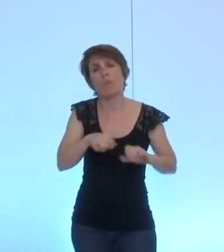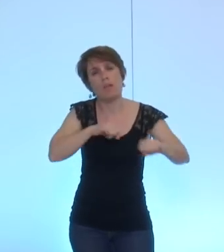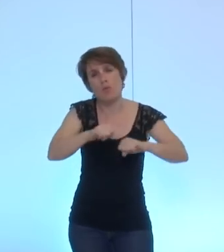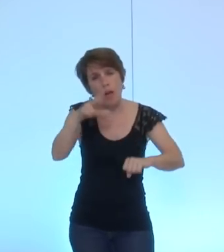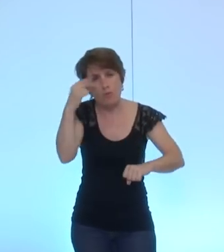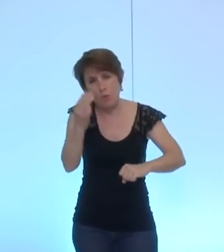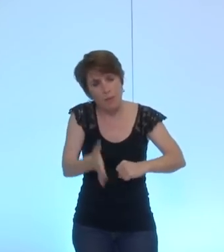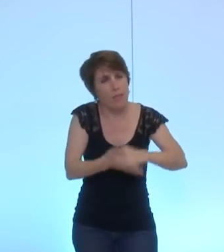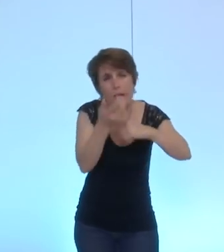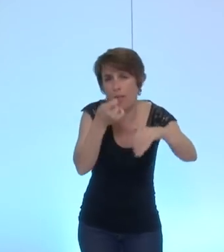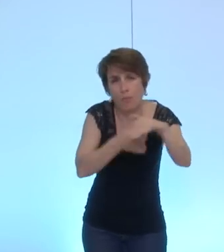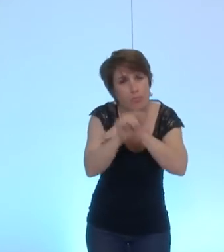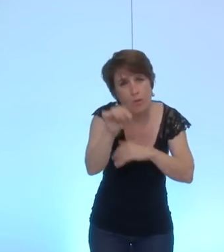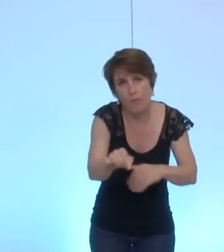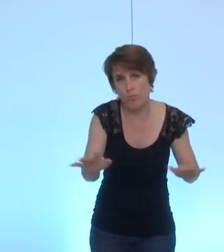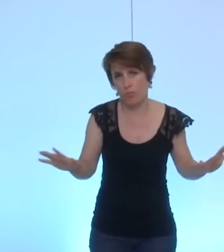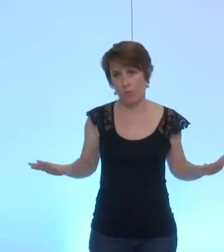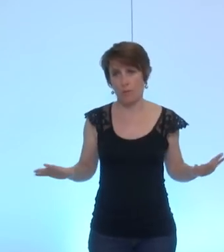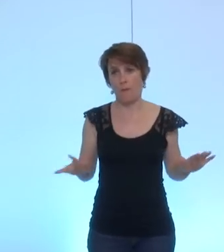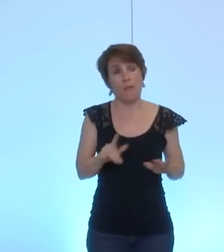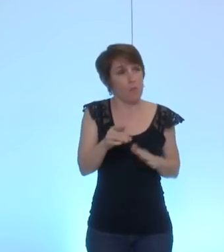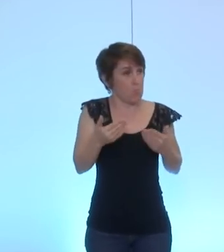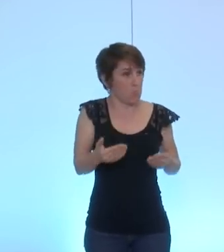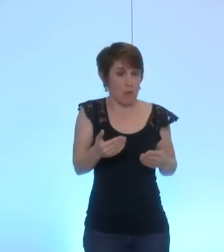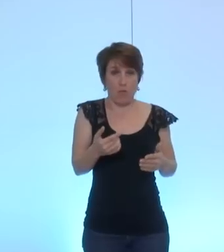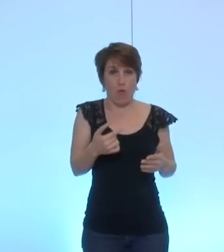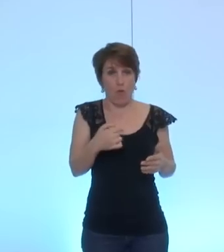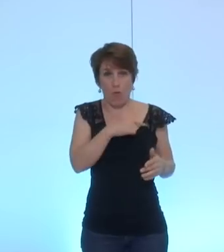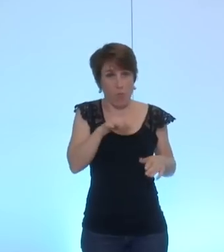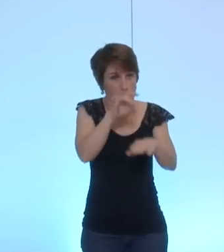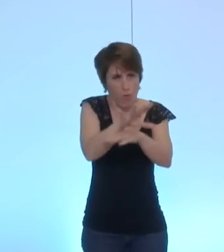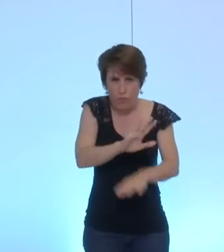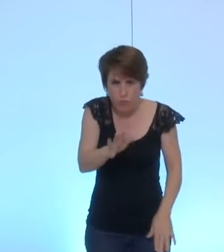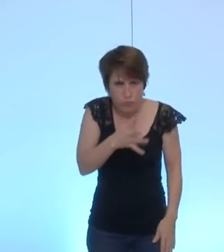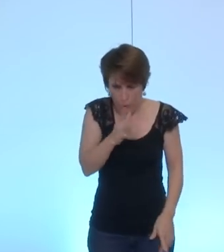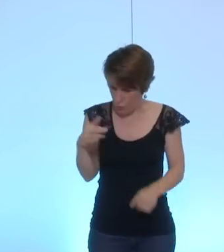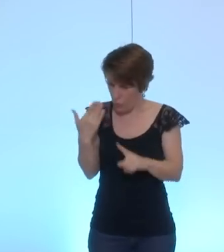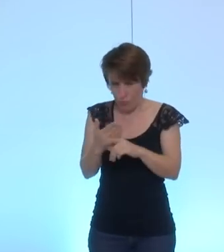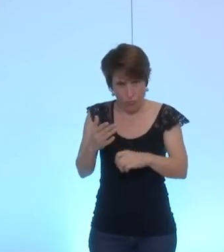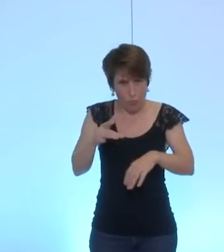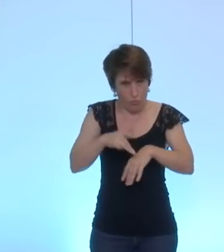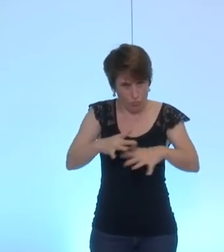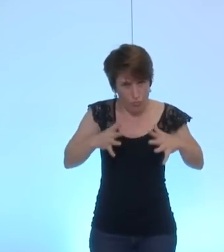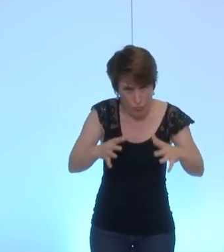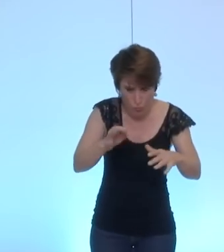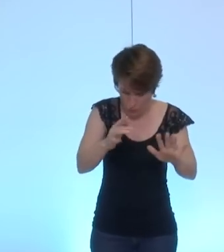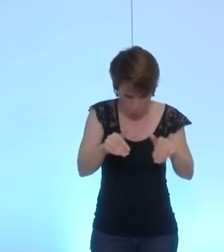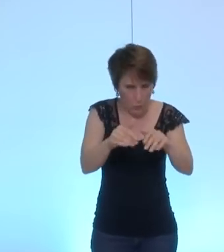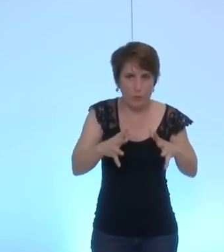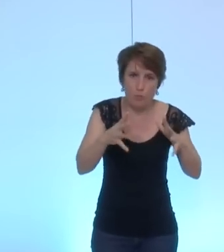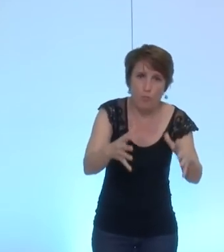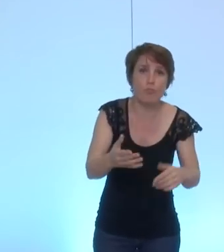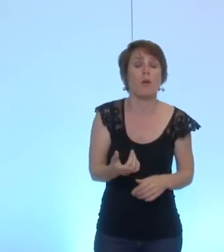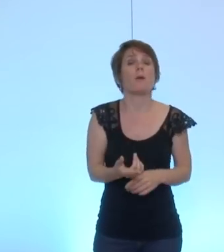il n'est pas question de le refuser maintenant comme nous l'avons toujours fait il n'est pas question de nous désengager des jumelages